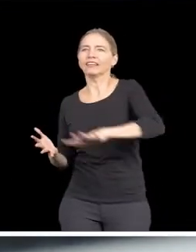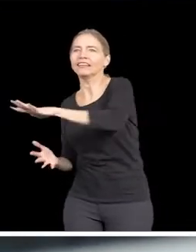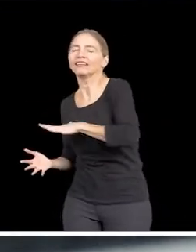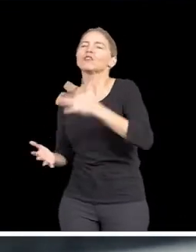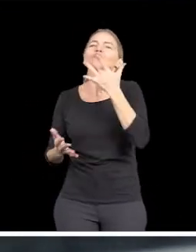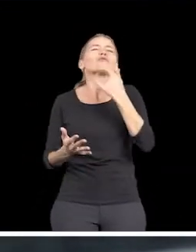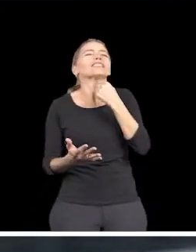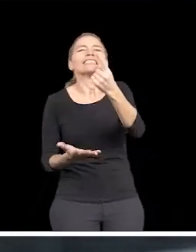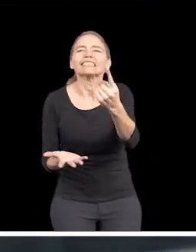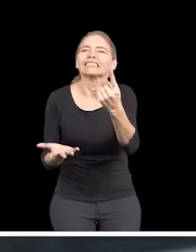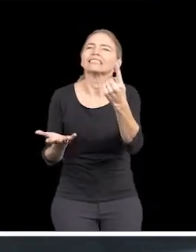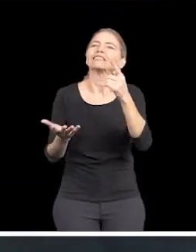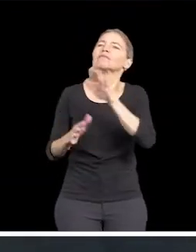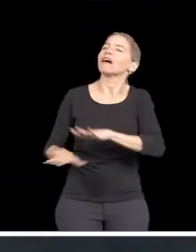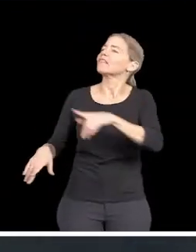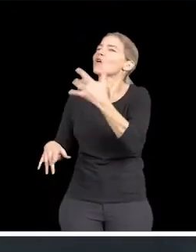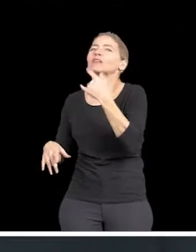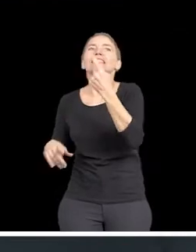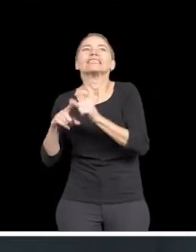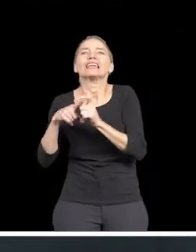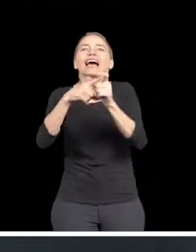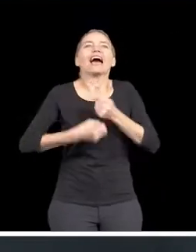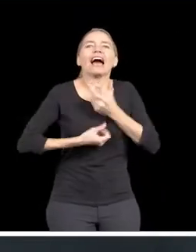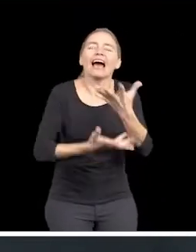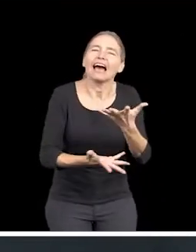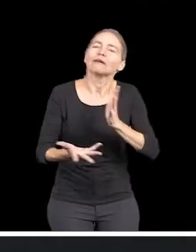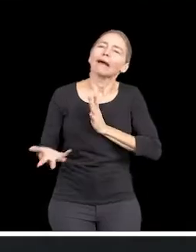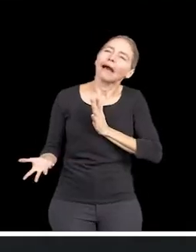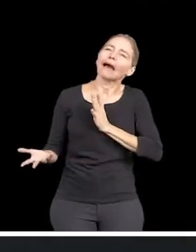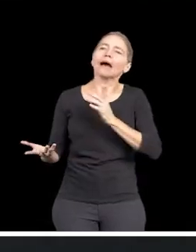la valise de mon enfance, il y a l'oraison du silence.